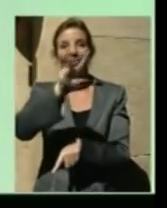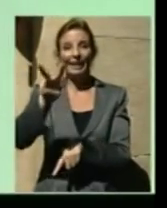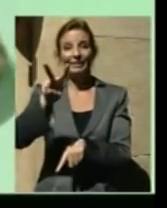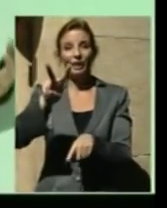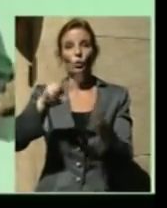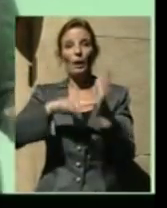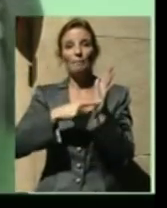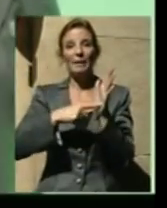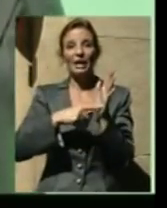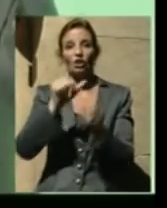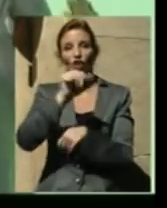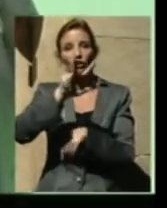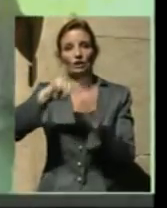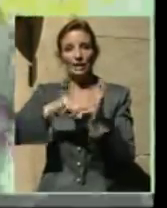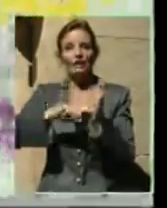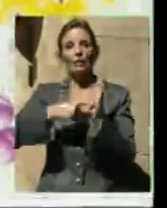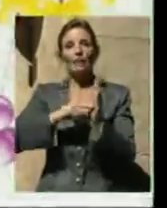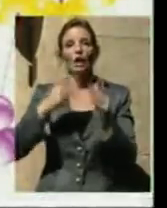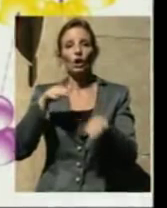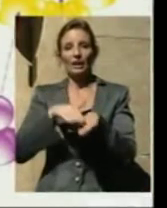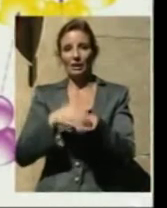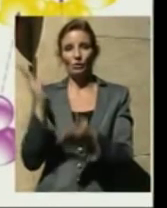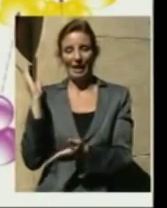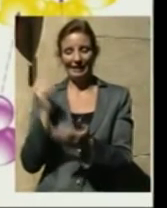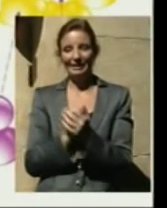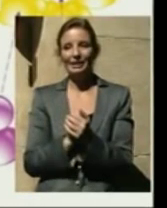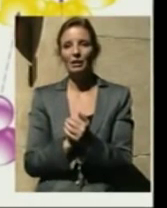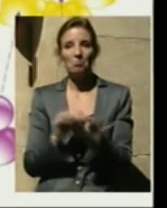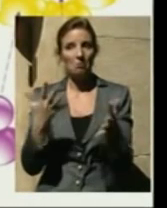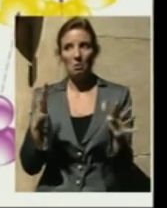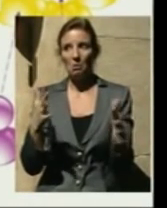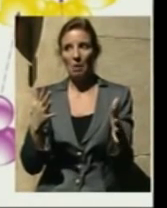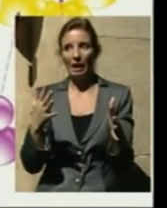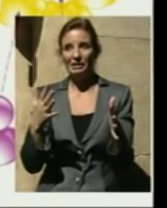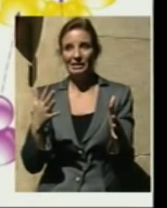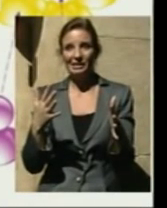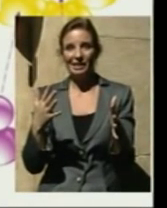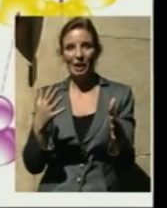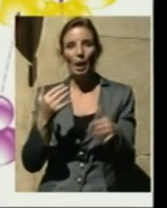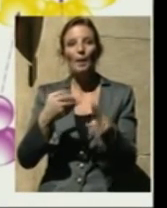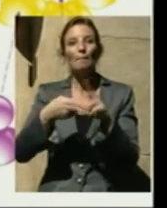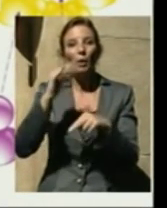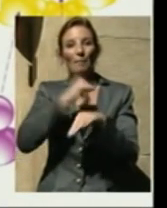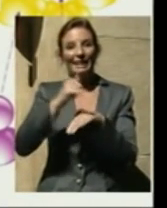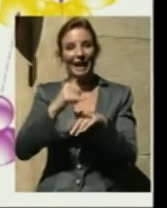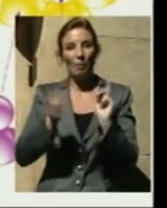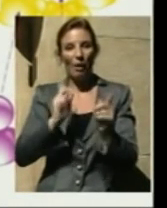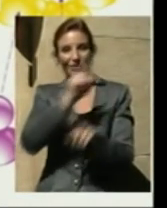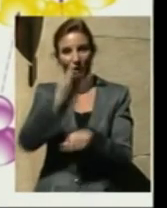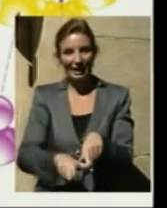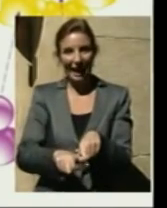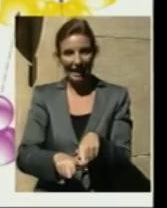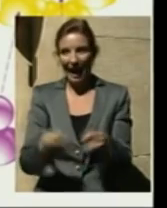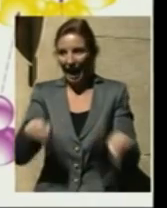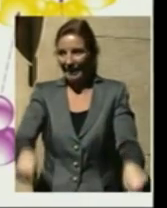utenti. È quasi più della metà della, senza quasi, è più della metà della popolazione dell'Italia in questo momento. Sono persone in tutto il mondo